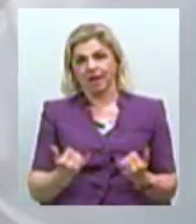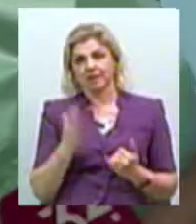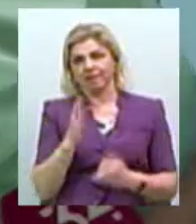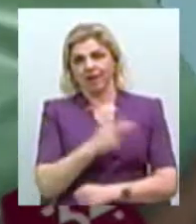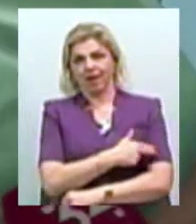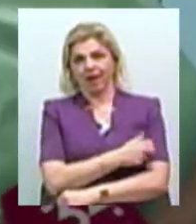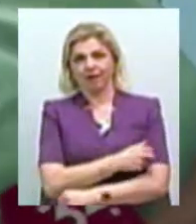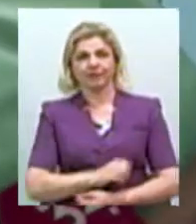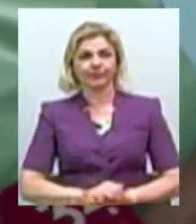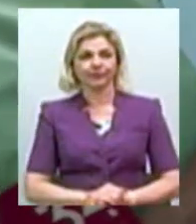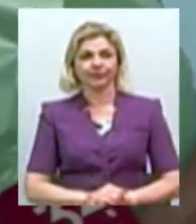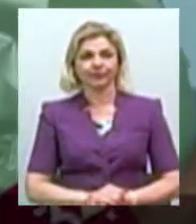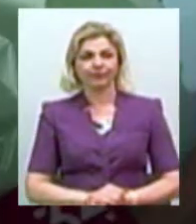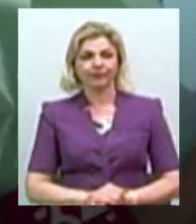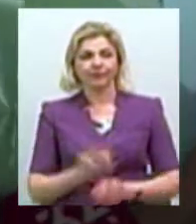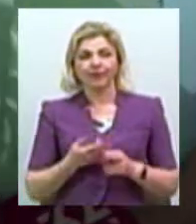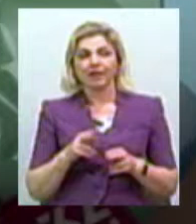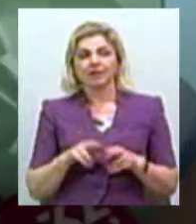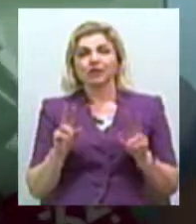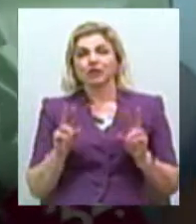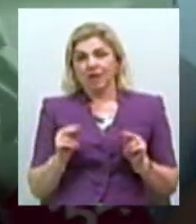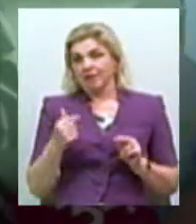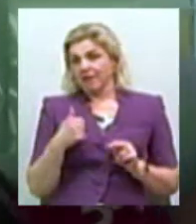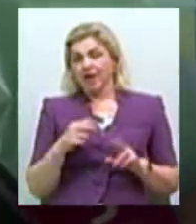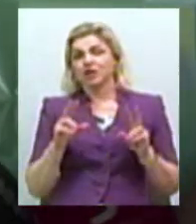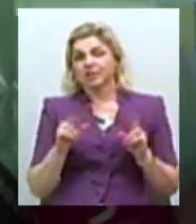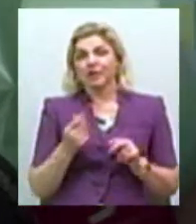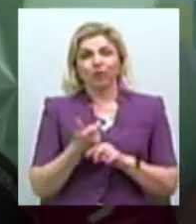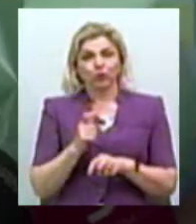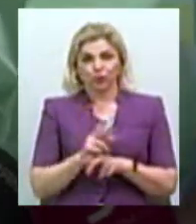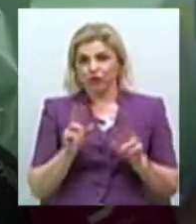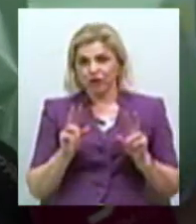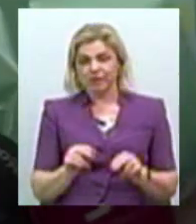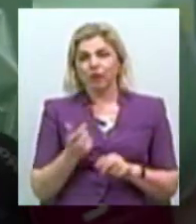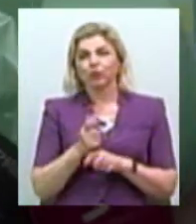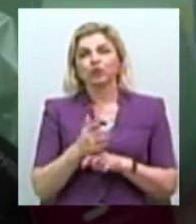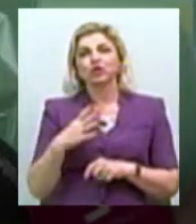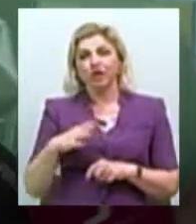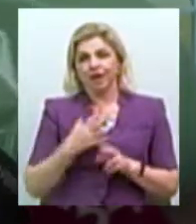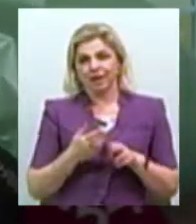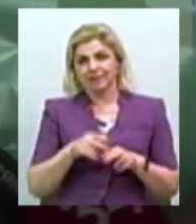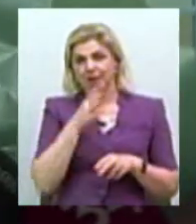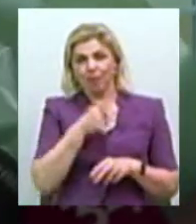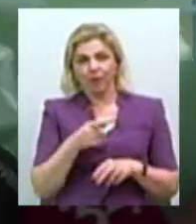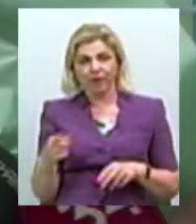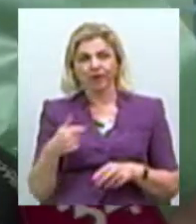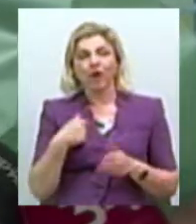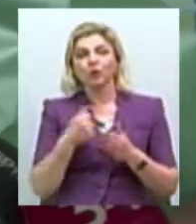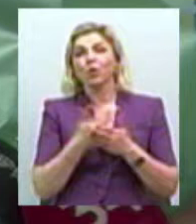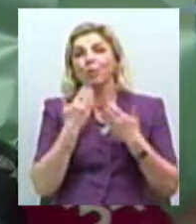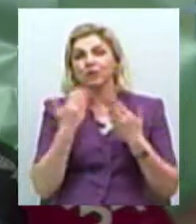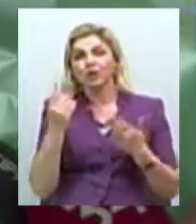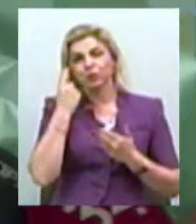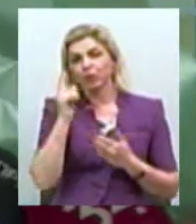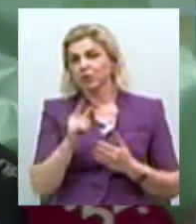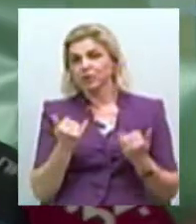лікарні. Це щастя. Я щаслива. Дуже щаслива. Дуже чекала цього моменту. Я до останнього думала, що сьогодні